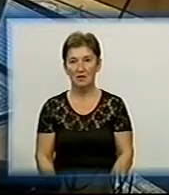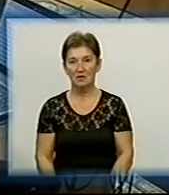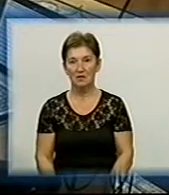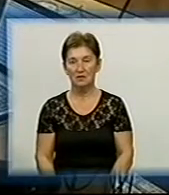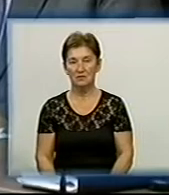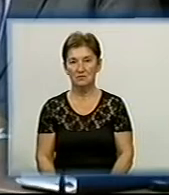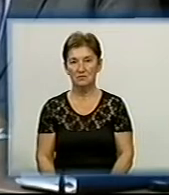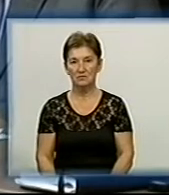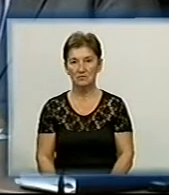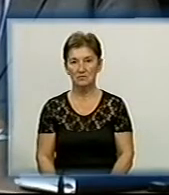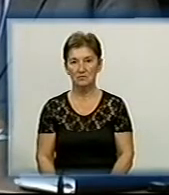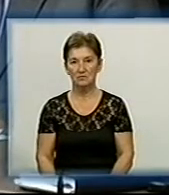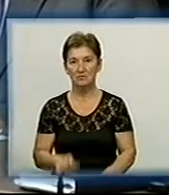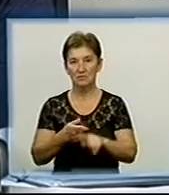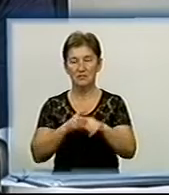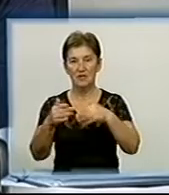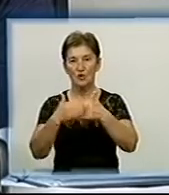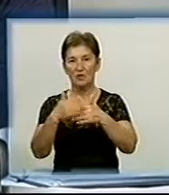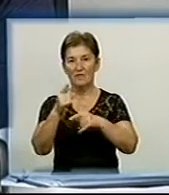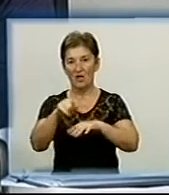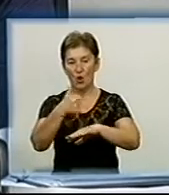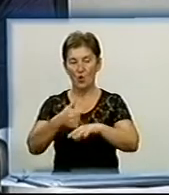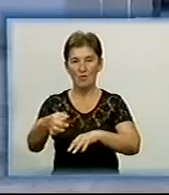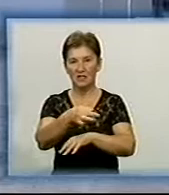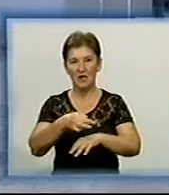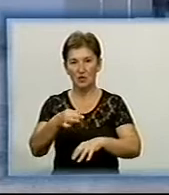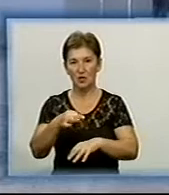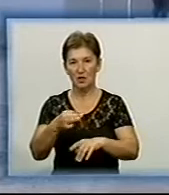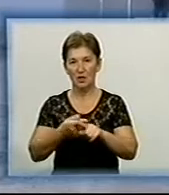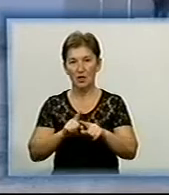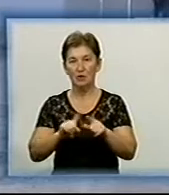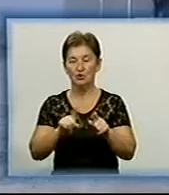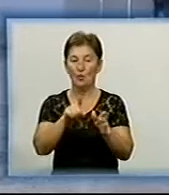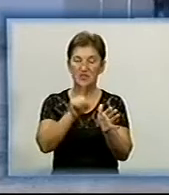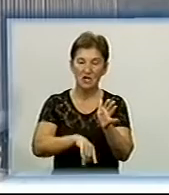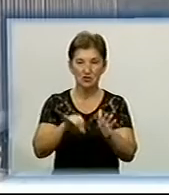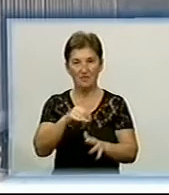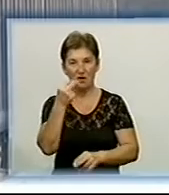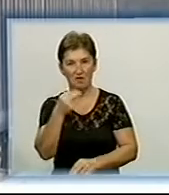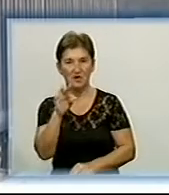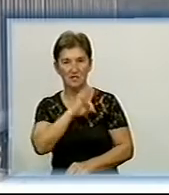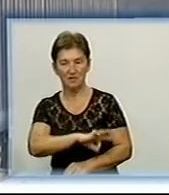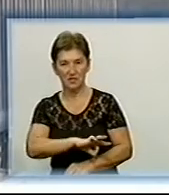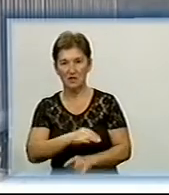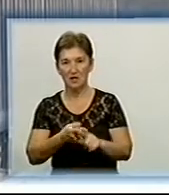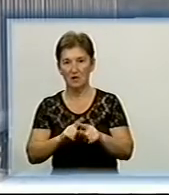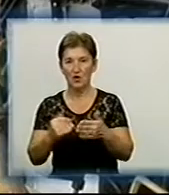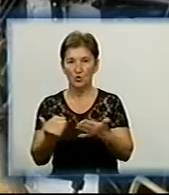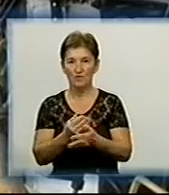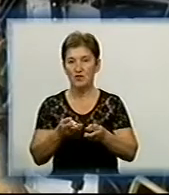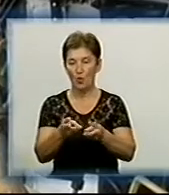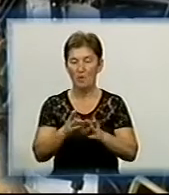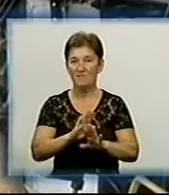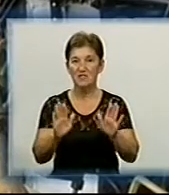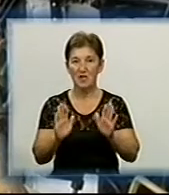Гаряча нарада чиновники отримали на горіхи від губернатора Щоб дешево і ефективно в новому сезоні Кіровоград опалюватимуть